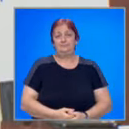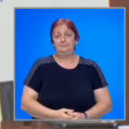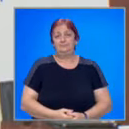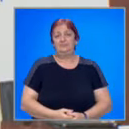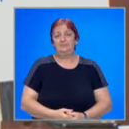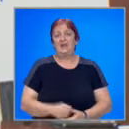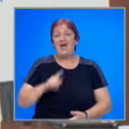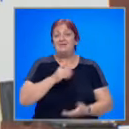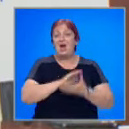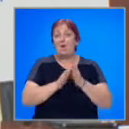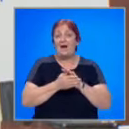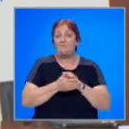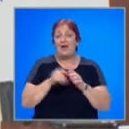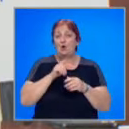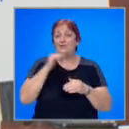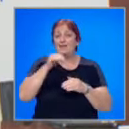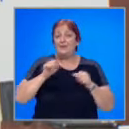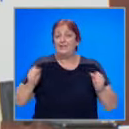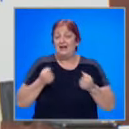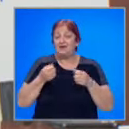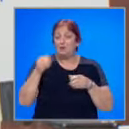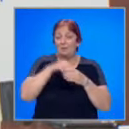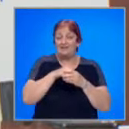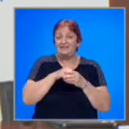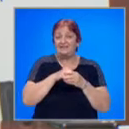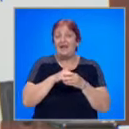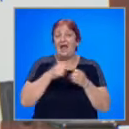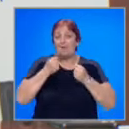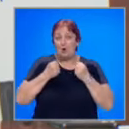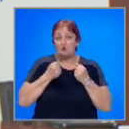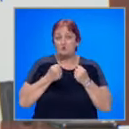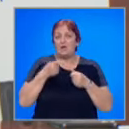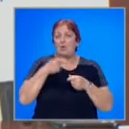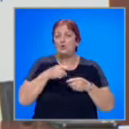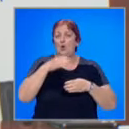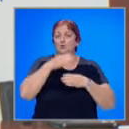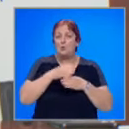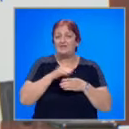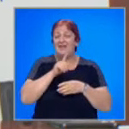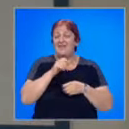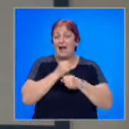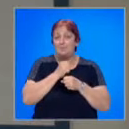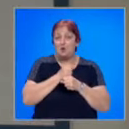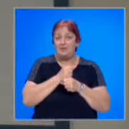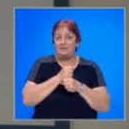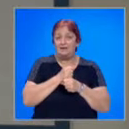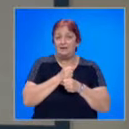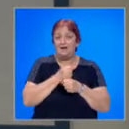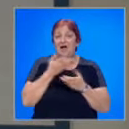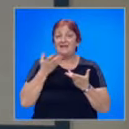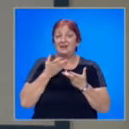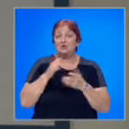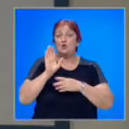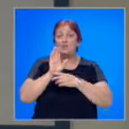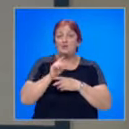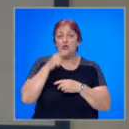Не е оправдано да не бъдат активирани допълнителните мощности, които стоят и не работят и са в резерв. Защо